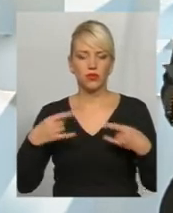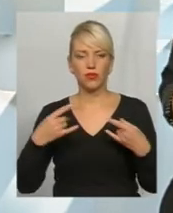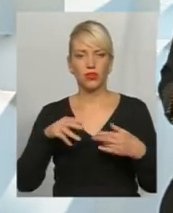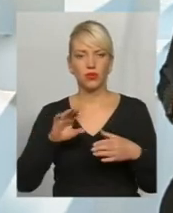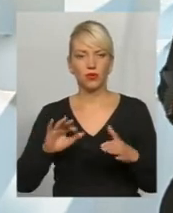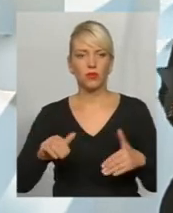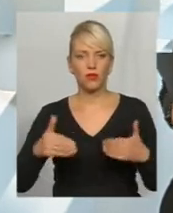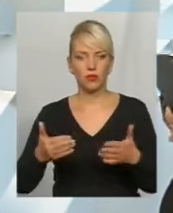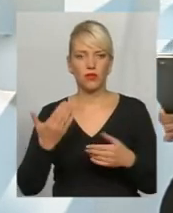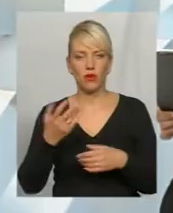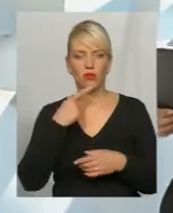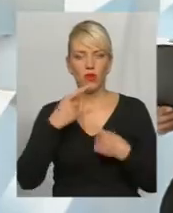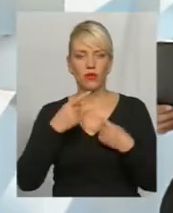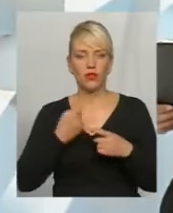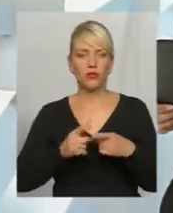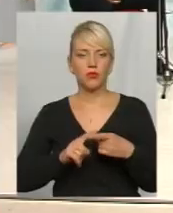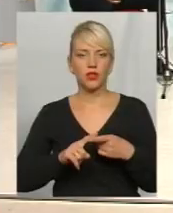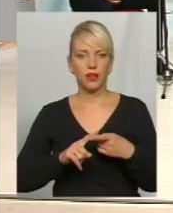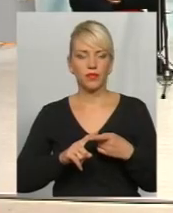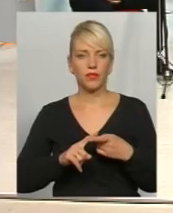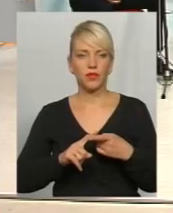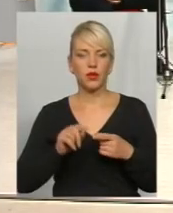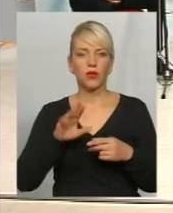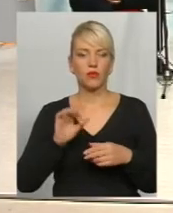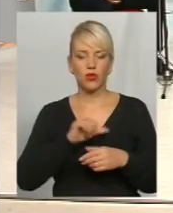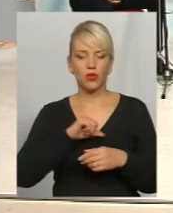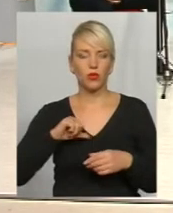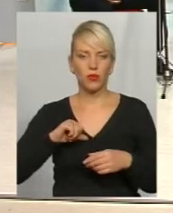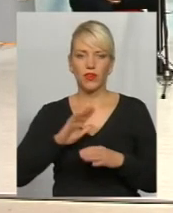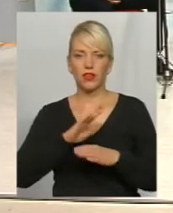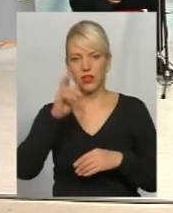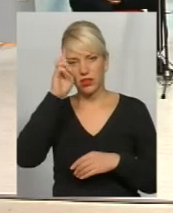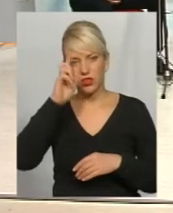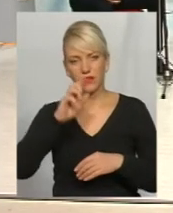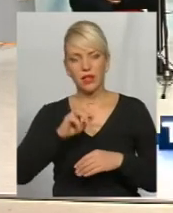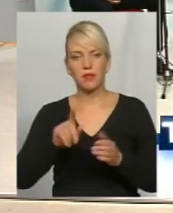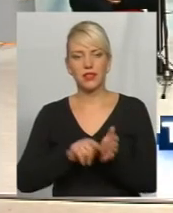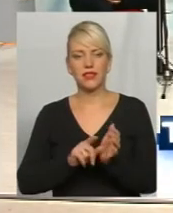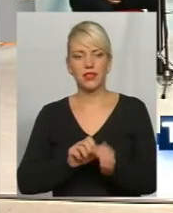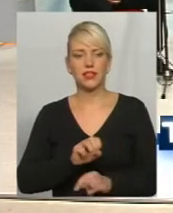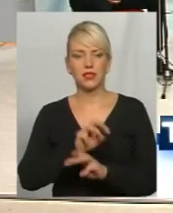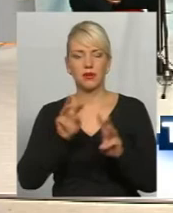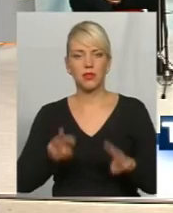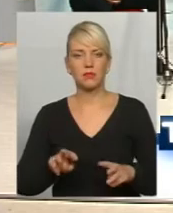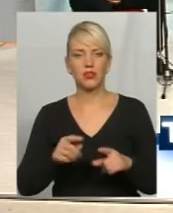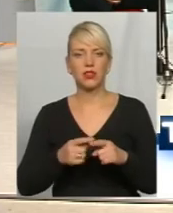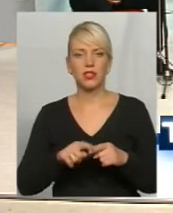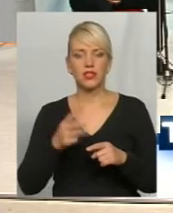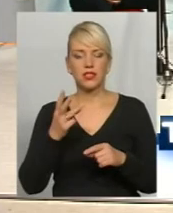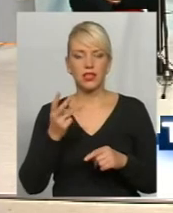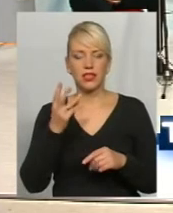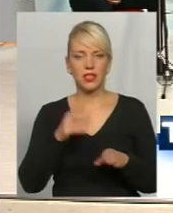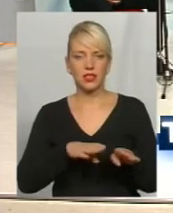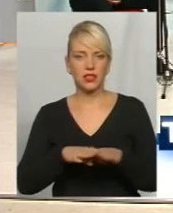пропоную поговорити про добровільне недержавне пенсійне забезпечення. Це складова третього рівня